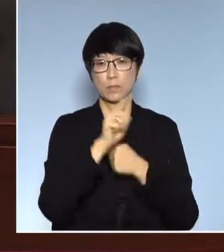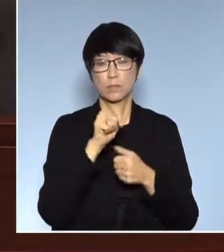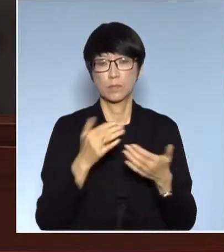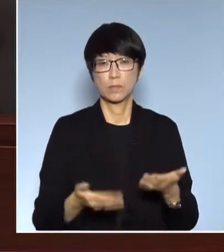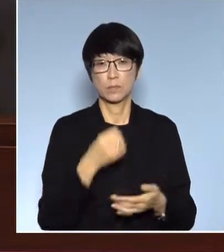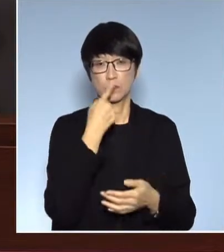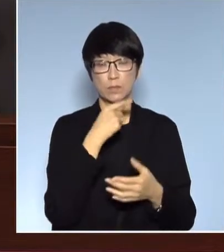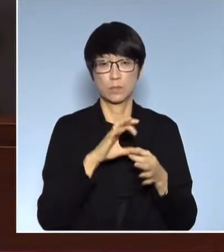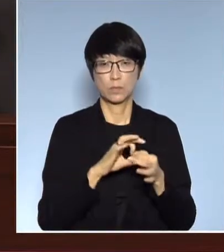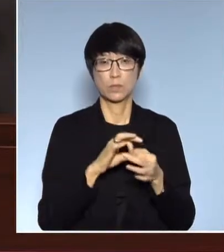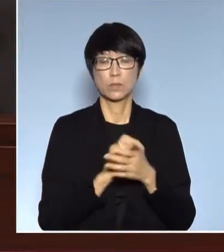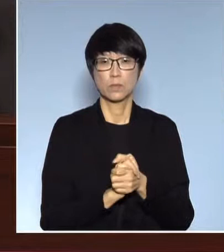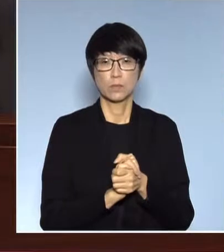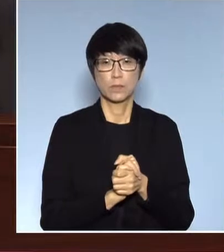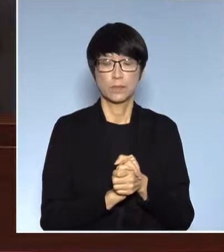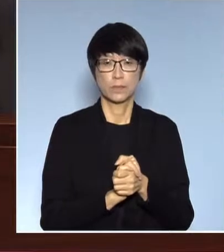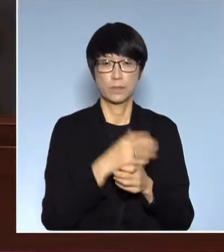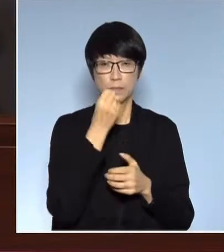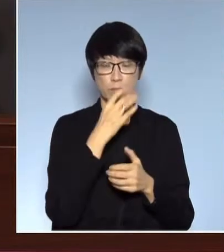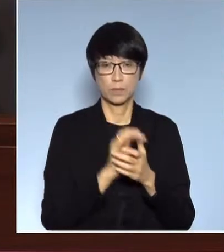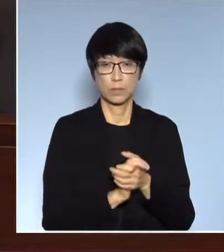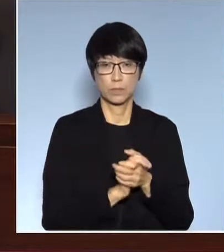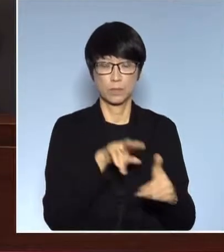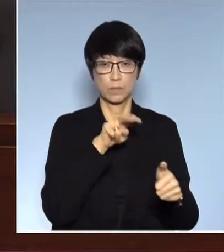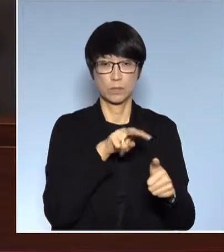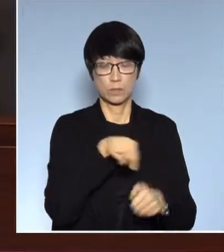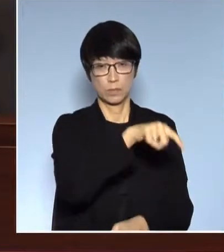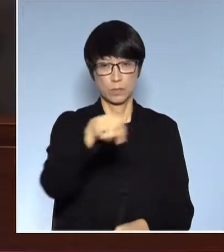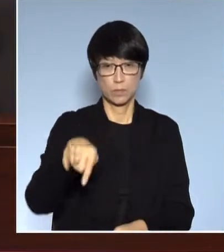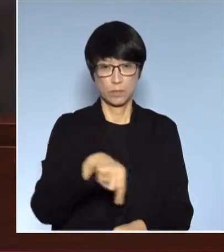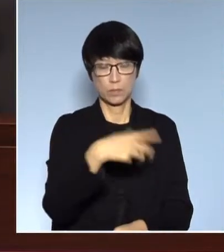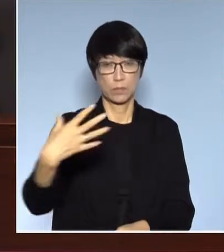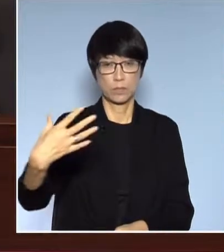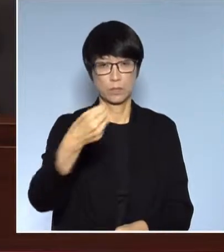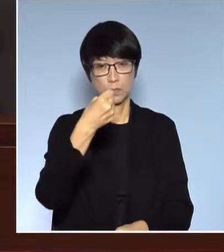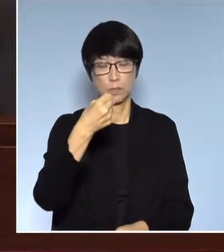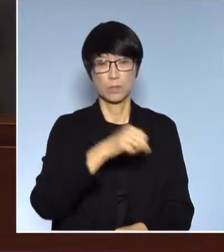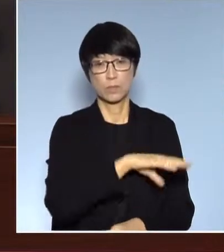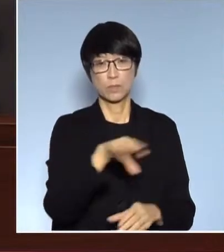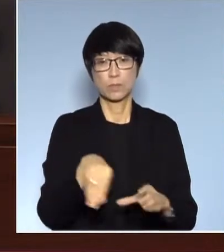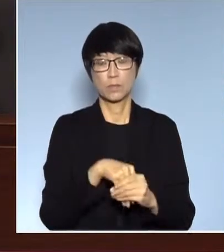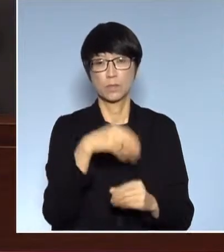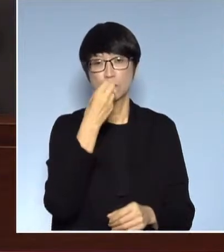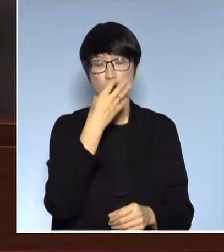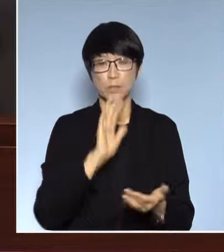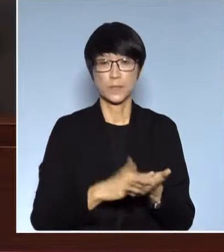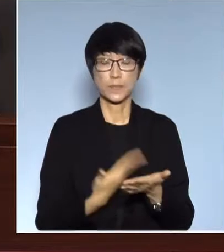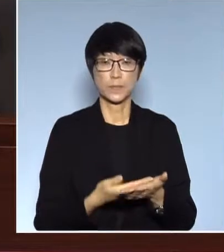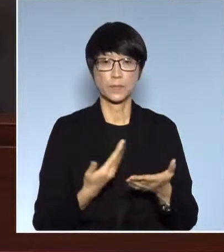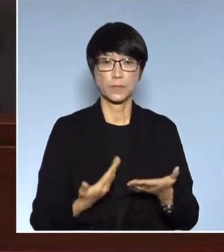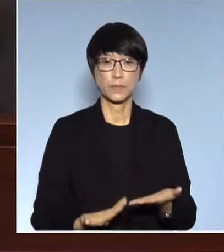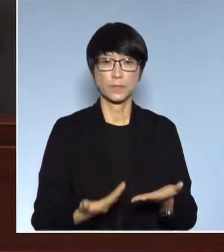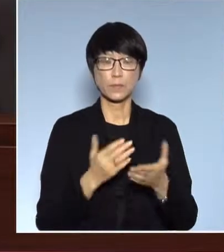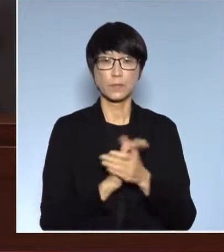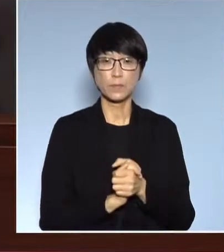就是說就是有一些在香港的司法的管轄權應該涵括整個香港的嘛那但是呢就即使是